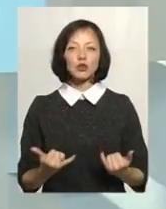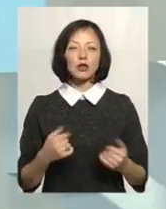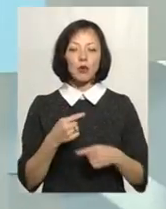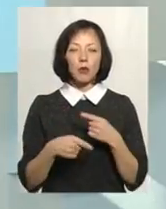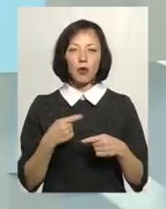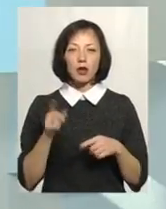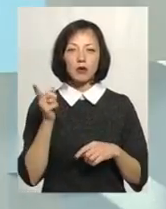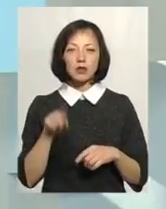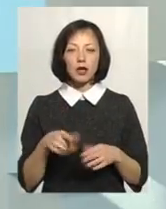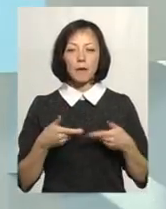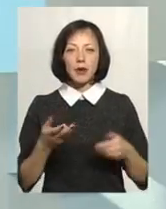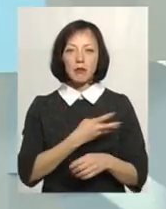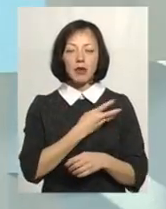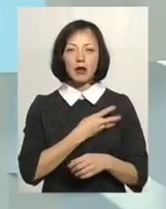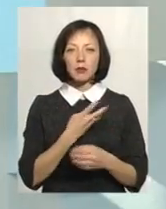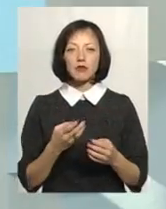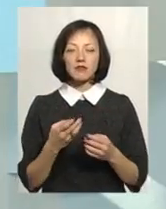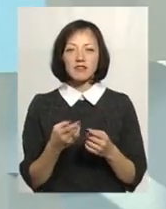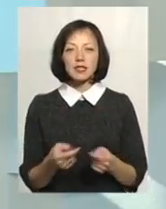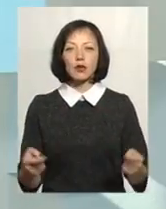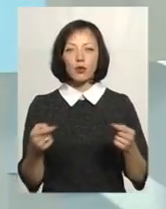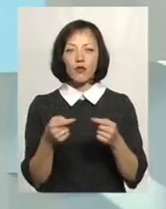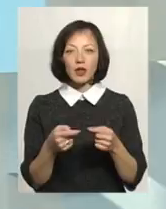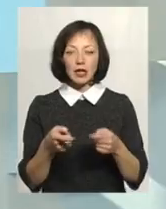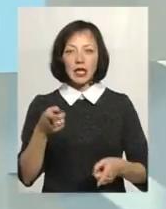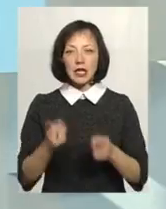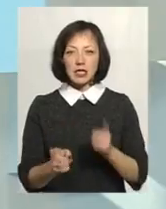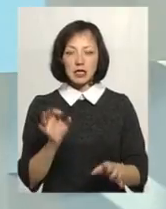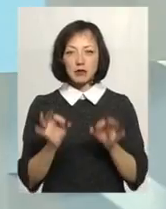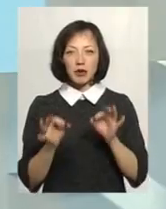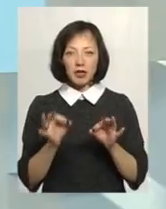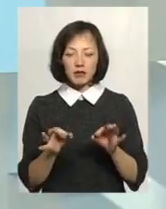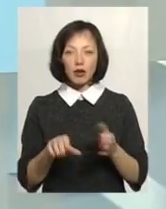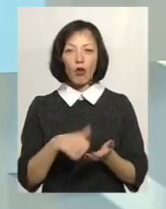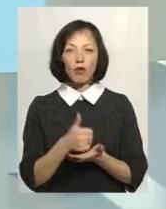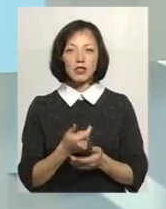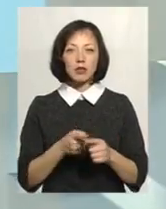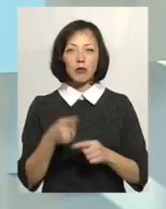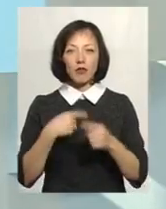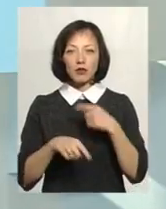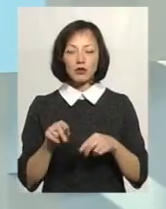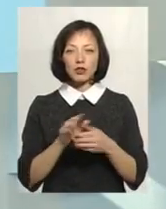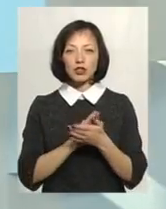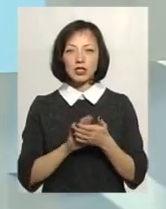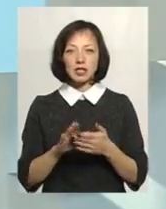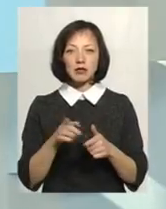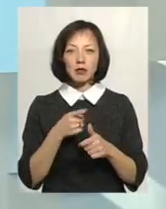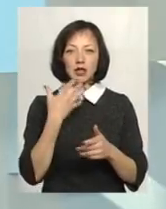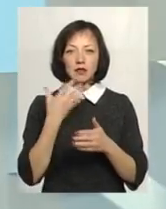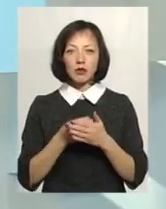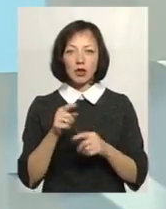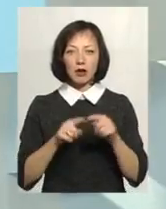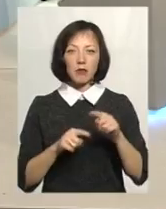покоління, оскільки ми прагнемо встановити істиність, справедливість і, що найголовніше, це повернути чесне ім'я своїх предків.